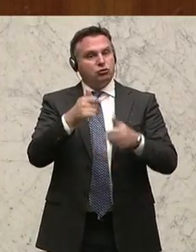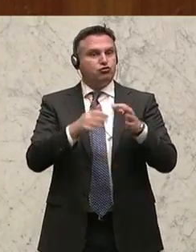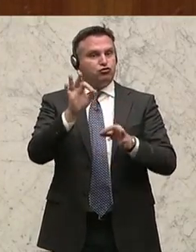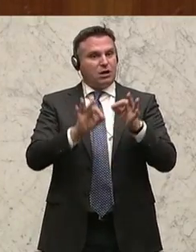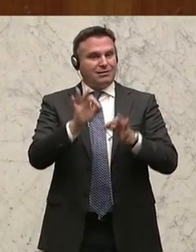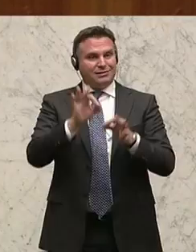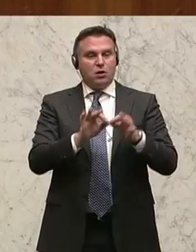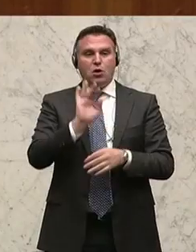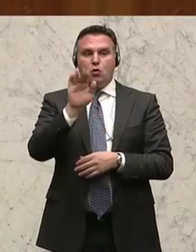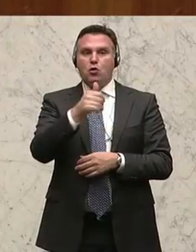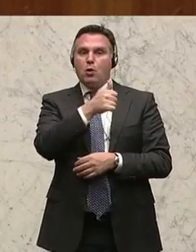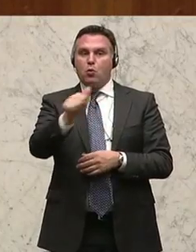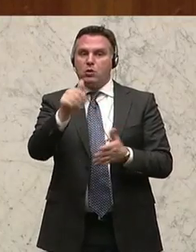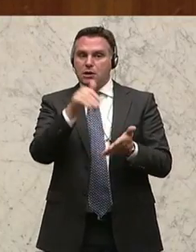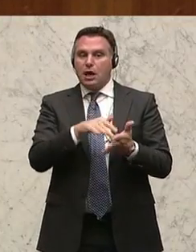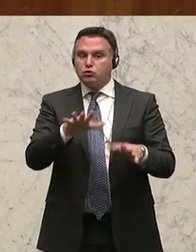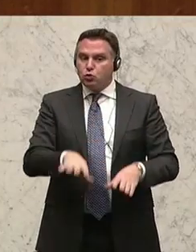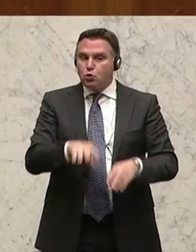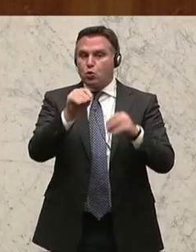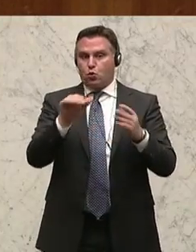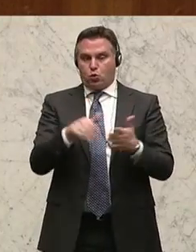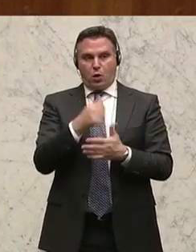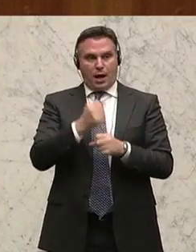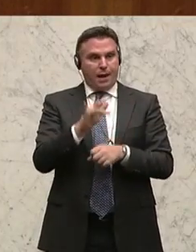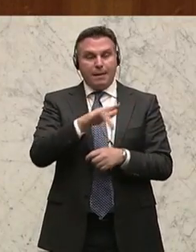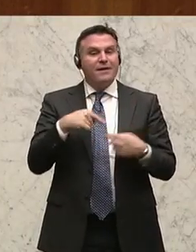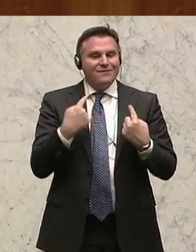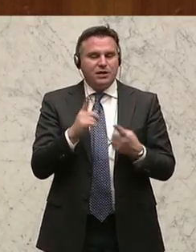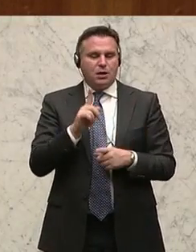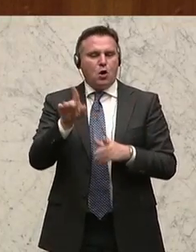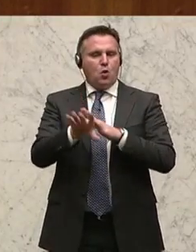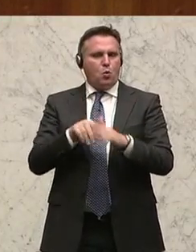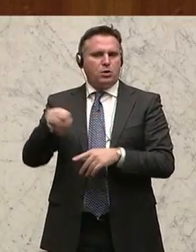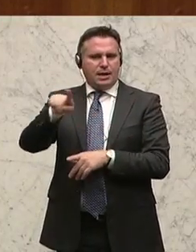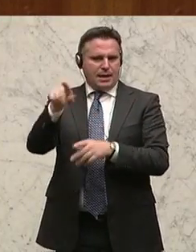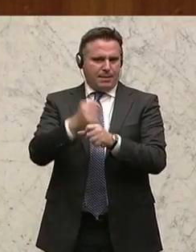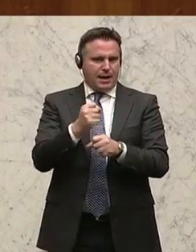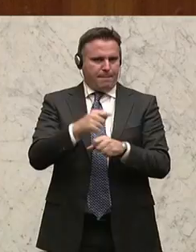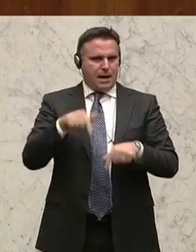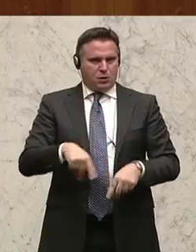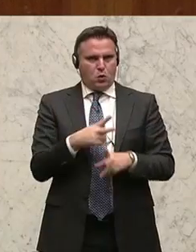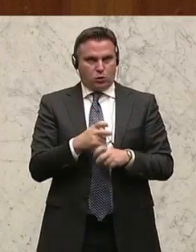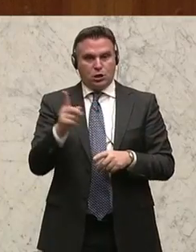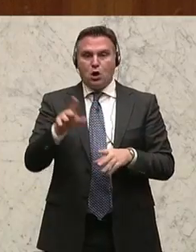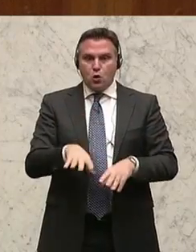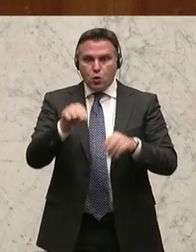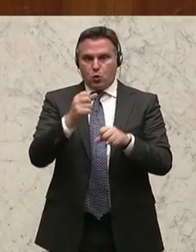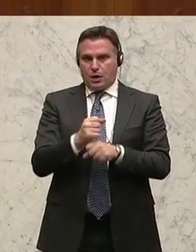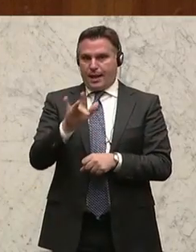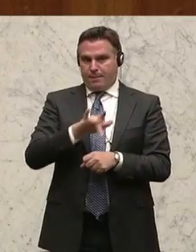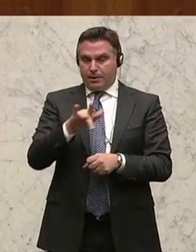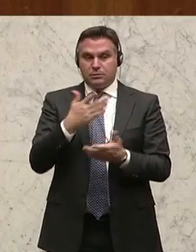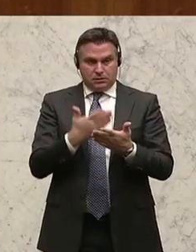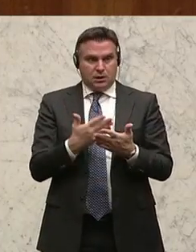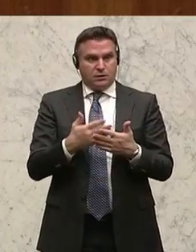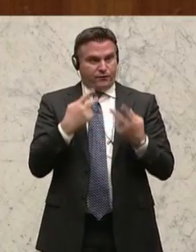dann haben wir über 100.000 Arbeitsplätze geschaffen. Nämlich nicht wir, sondern die Unternehmer in diesem Land. Und die Unternehmer in diesem Land schaffen eben die Arbeitsplätze. Deshalb müssen wir alles